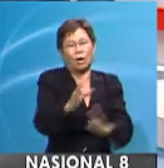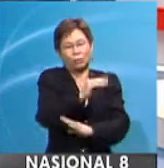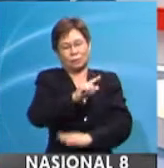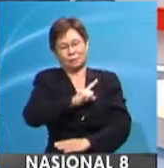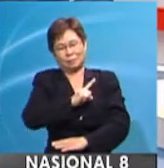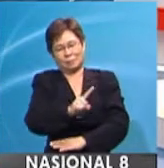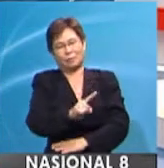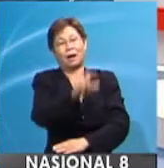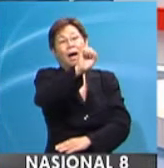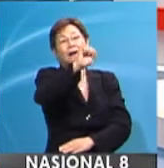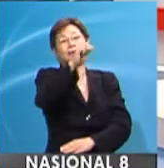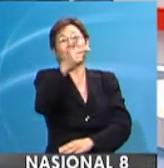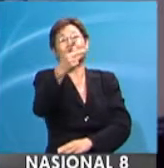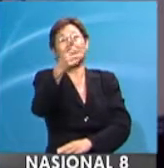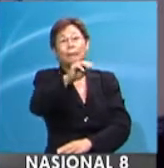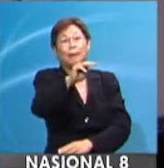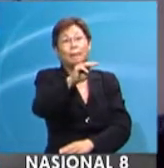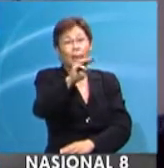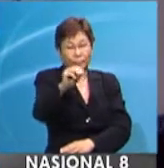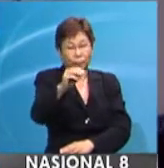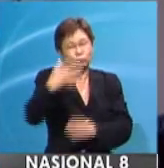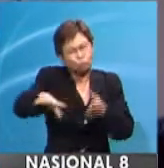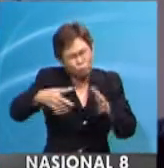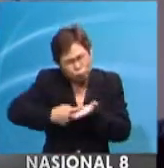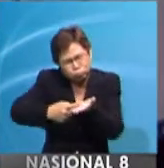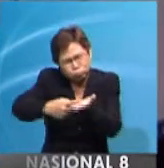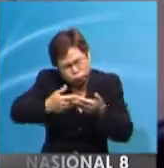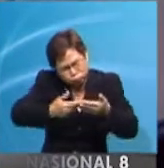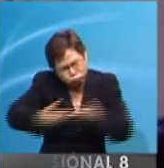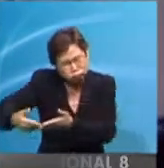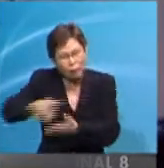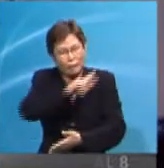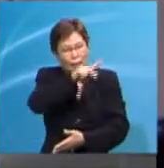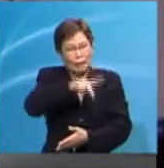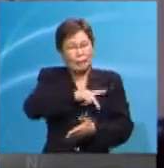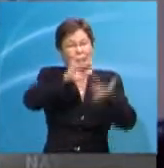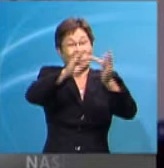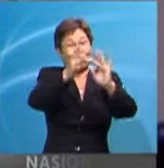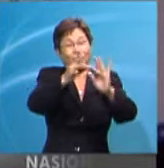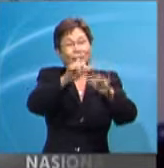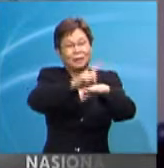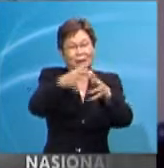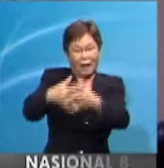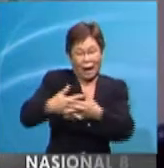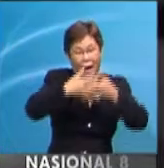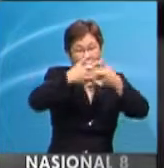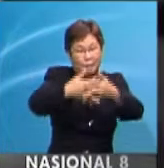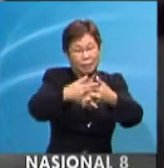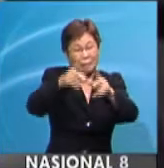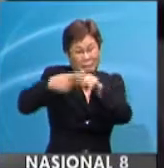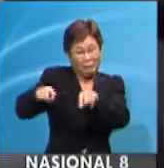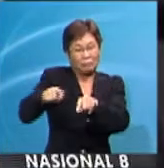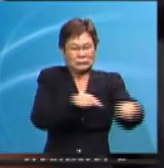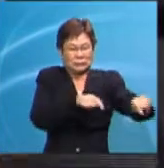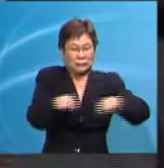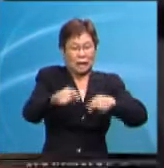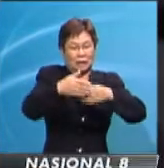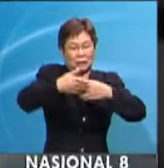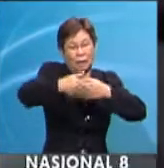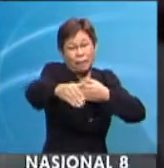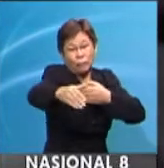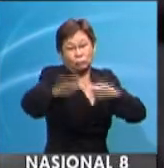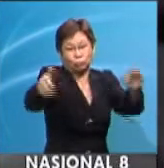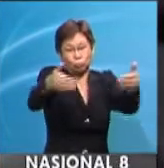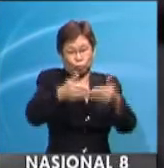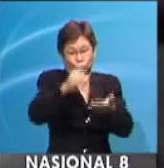agama. SKMM telah mengadakan rundingan berterusan dengan pemilik laman media sosial di Amerika Syarikat, namun tindakan susulan untuk